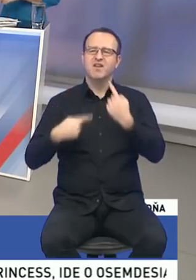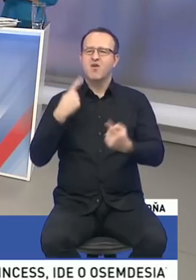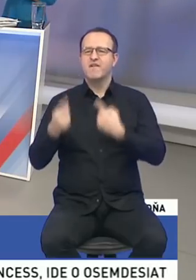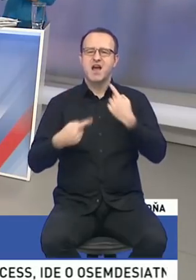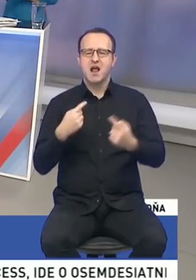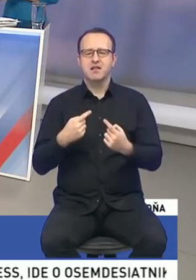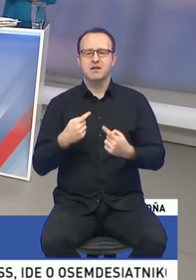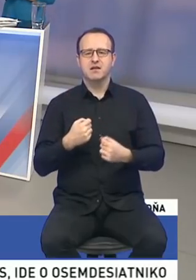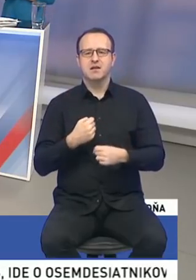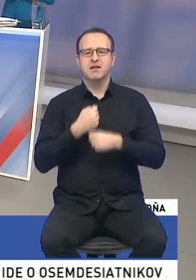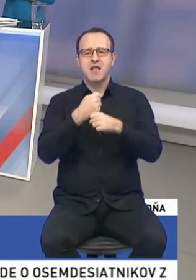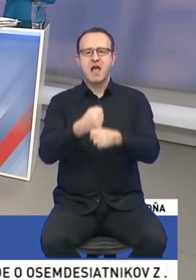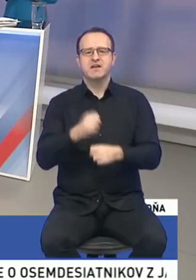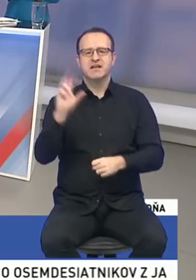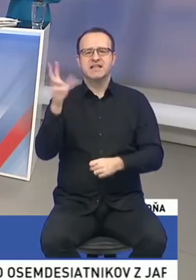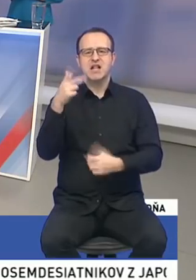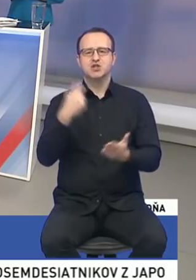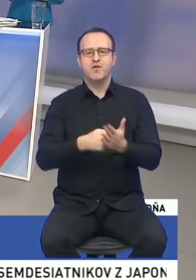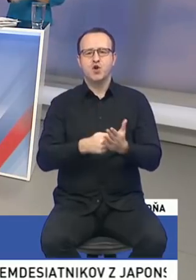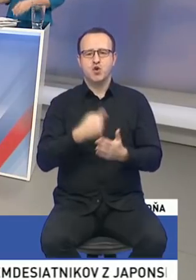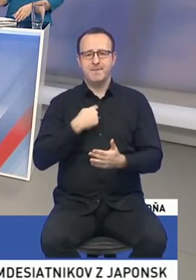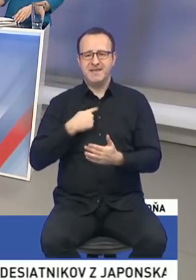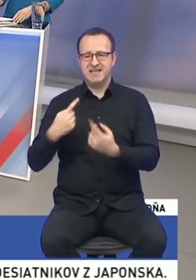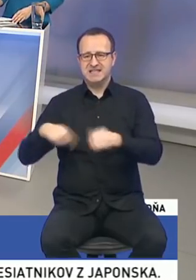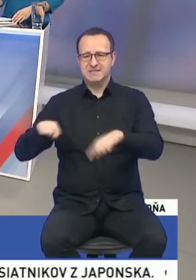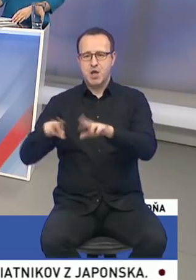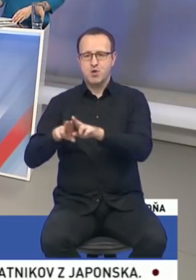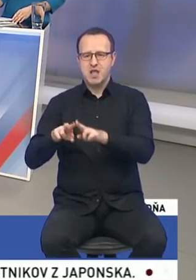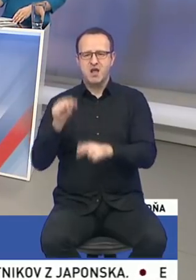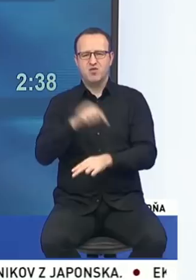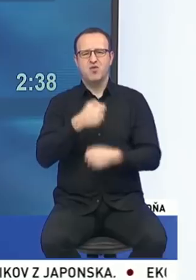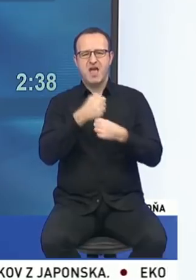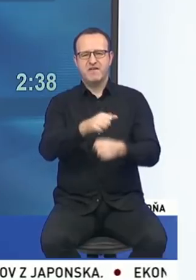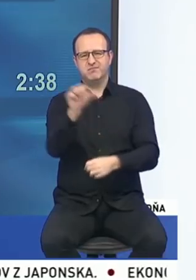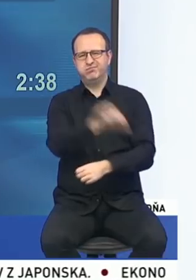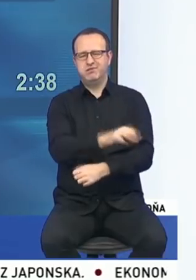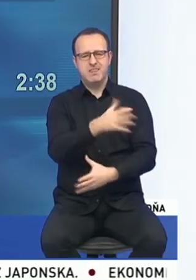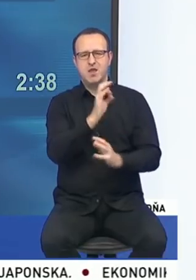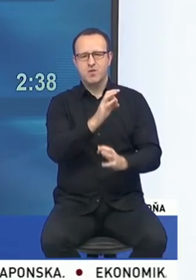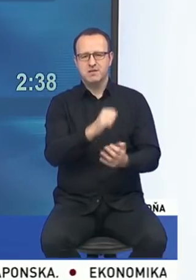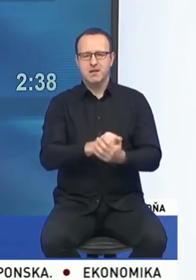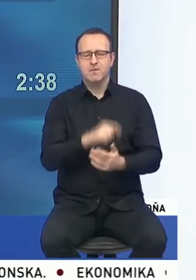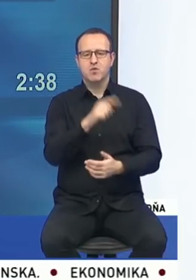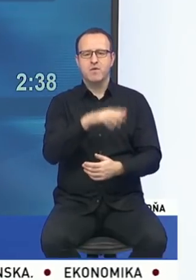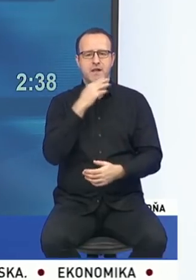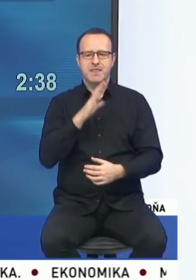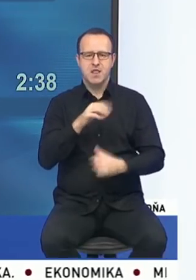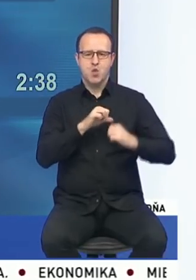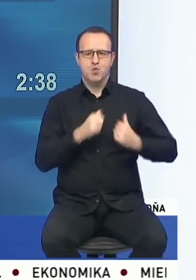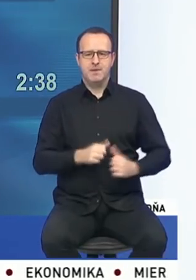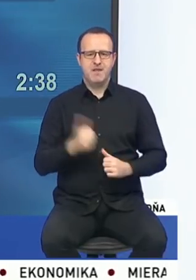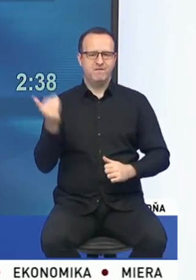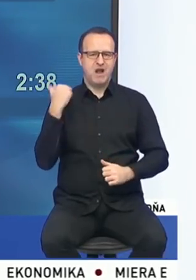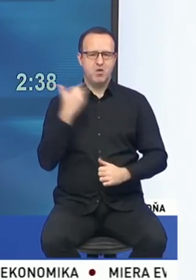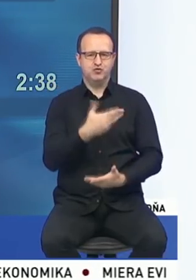návrh 13. dôchodku, s ktorým my sme prišli do parlamentu, nebol dobrý, je mi naozaj veľmi falošné a neúprimné, pretože